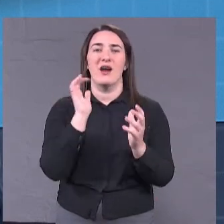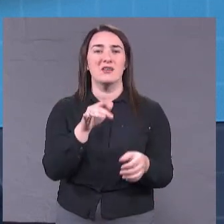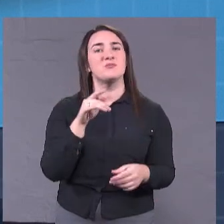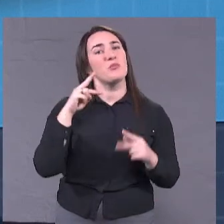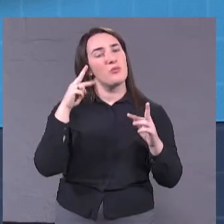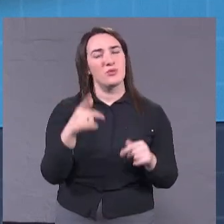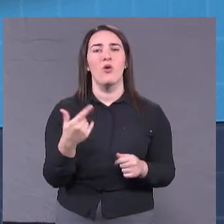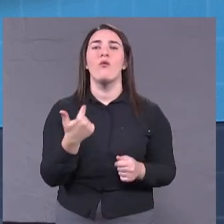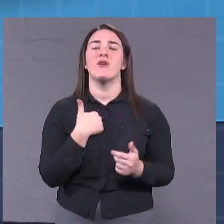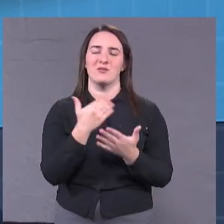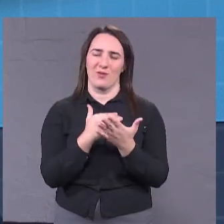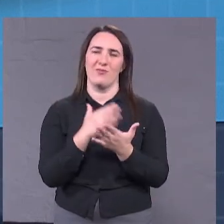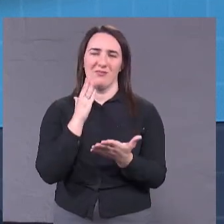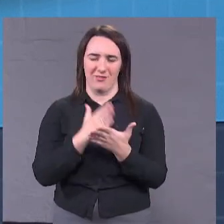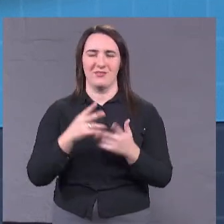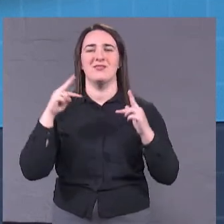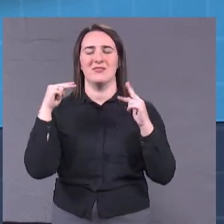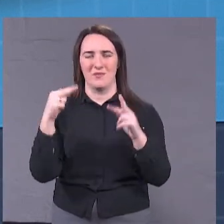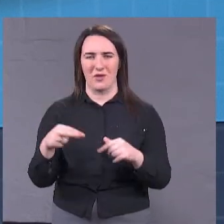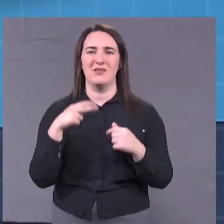зінах надзі зінахозні кізне